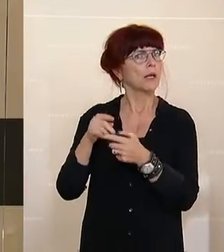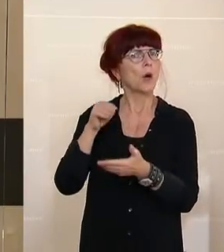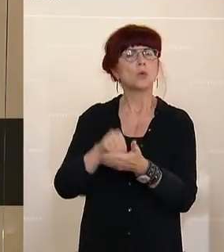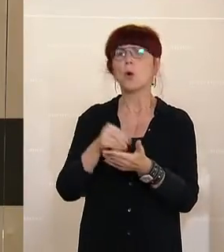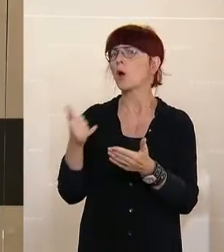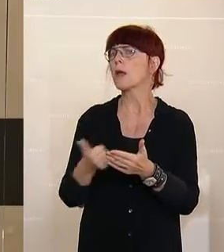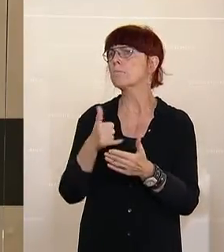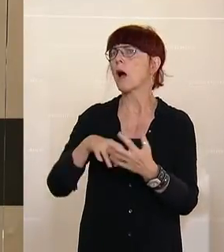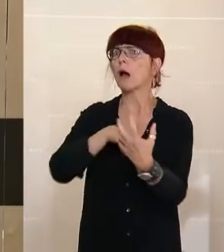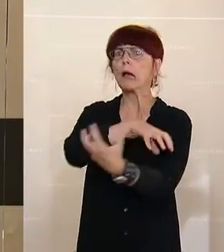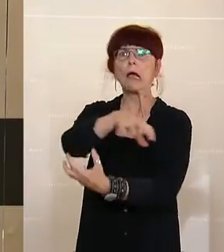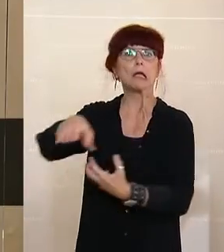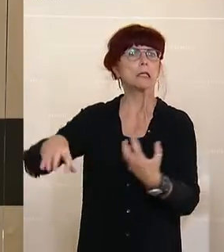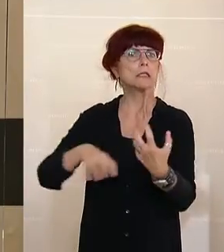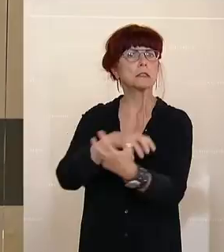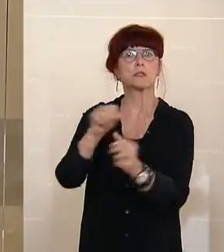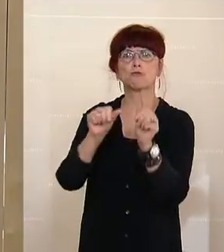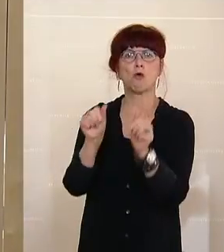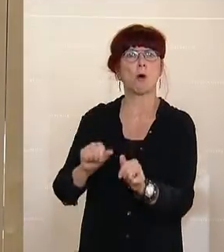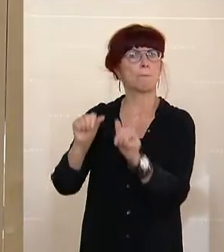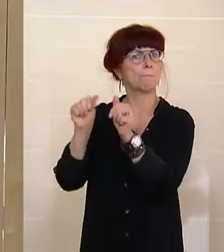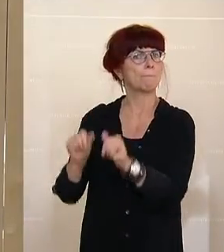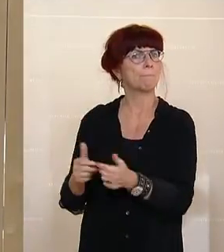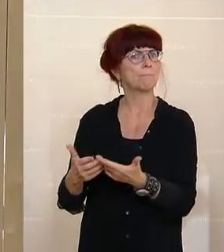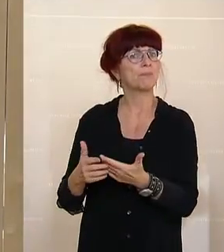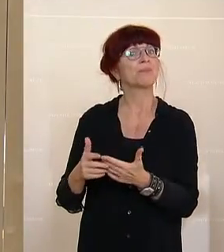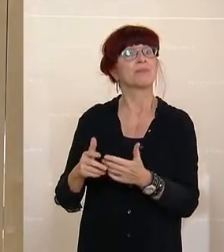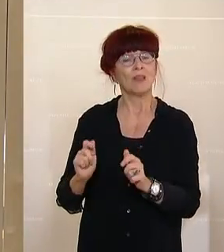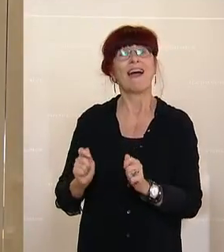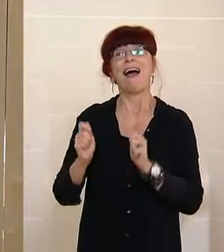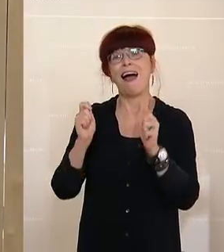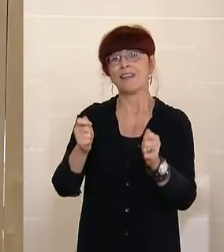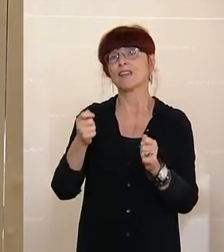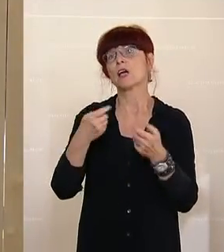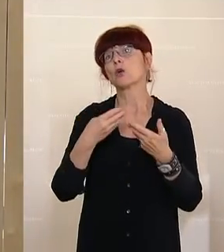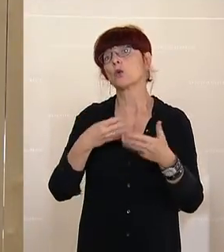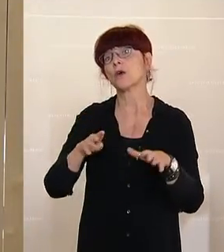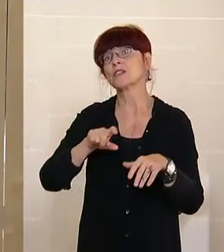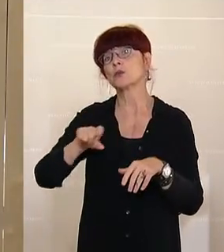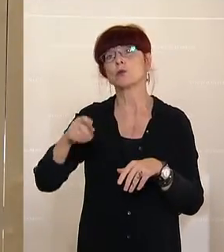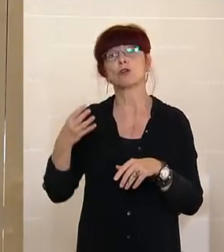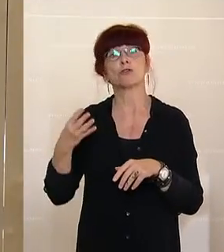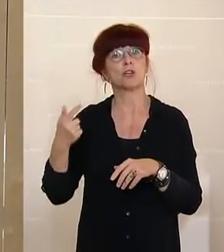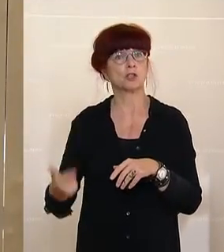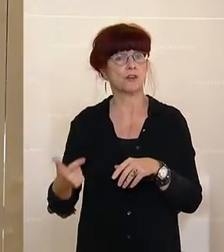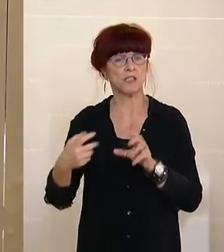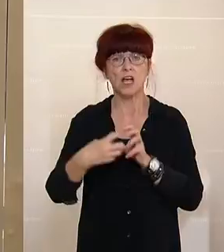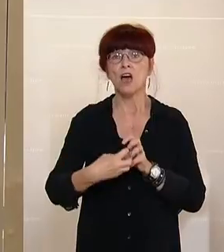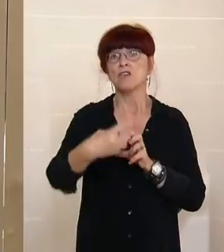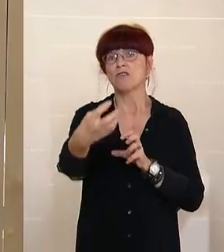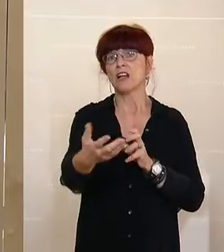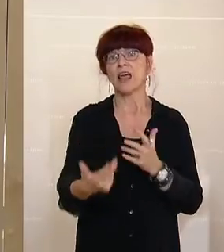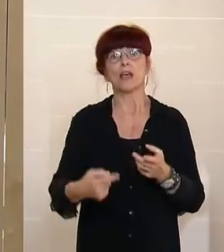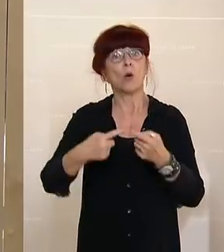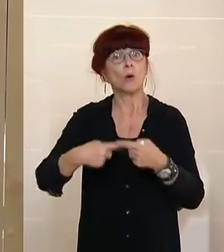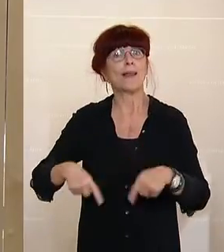bleibt. Ein Beleg dafür ist der Antrag 1924, der eine Verlängerung der Möglichkeit für die Länder